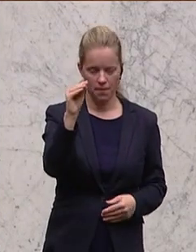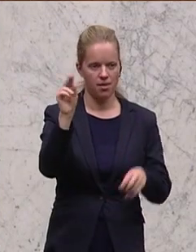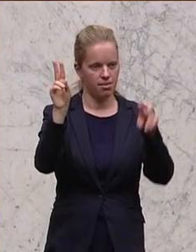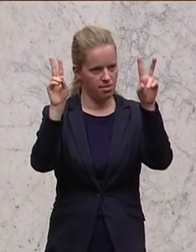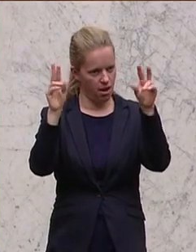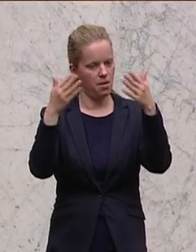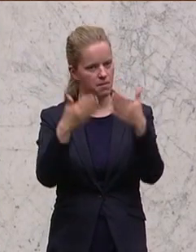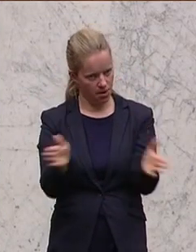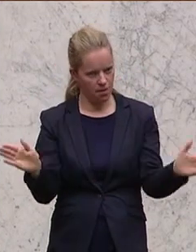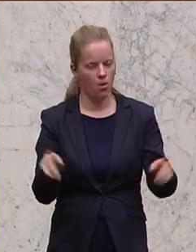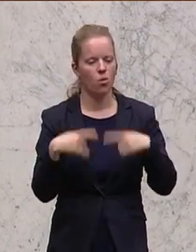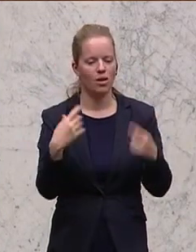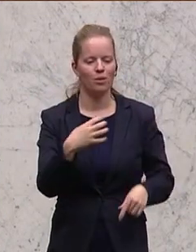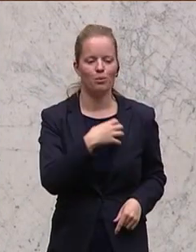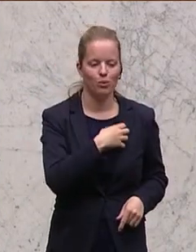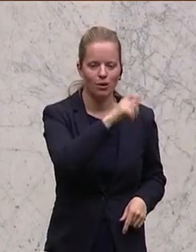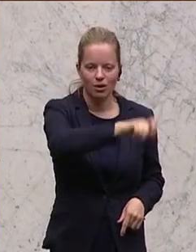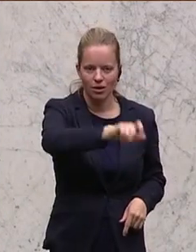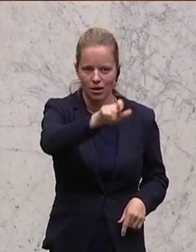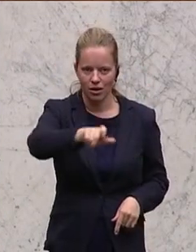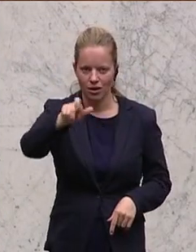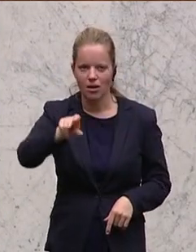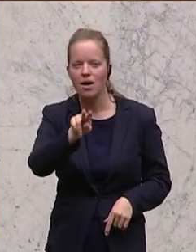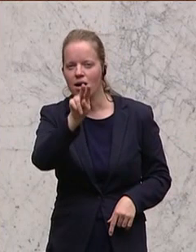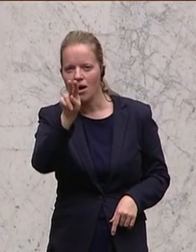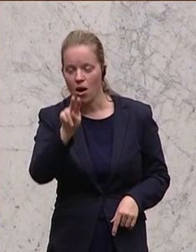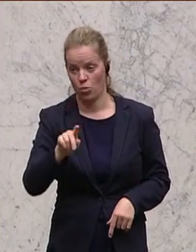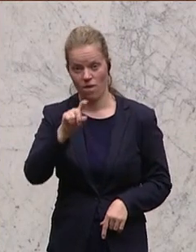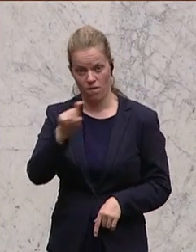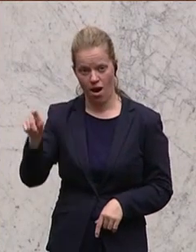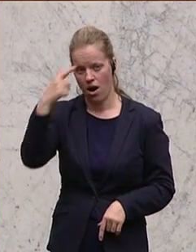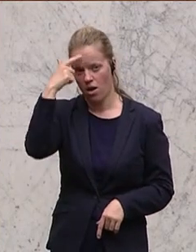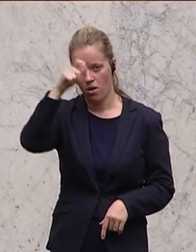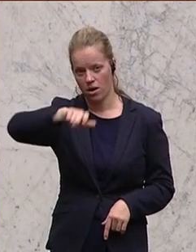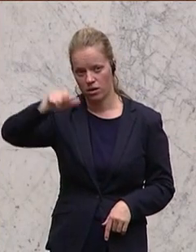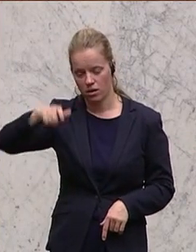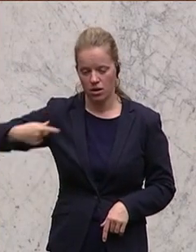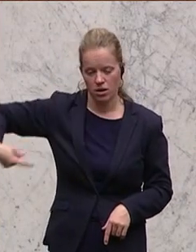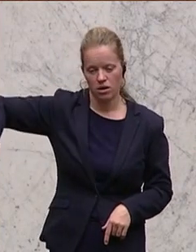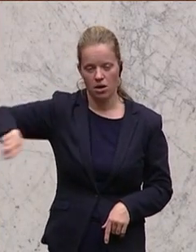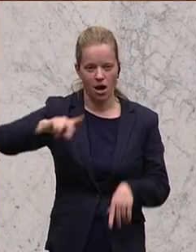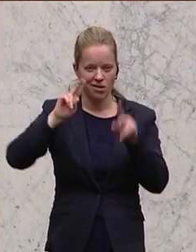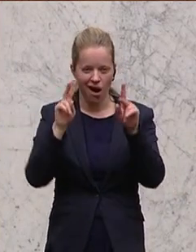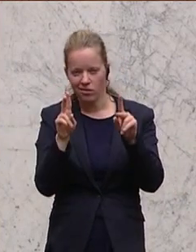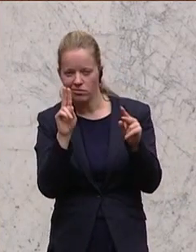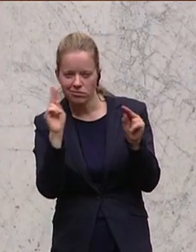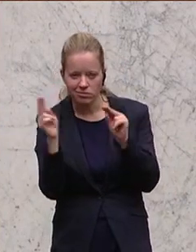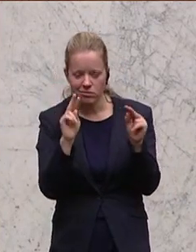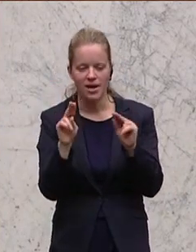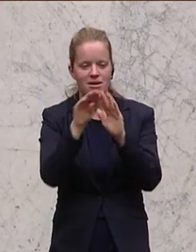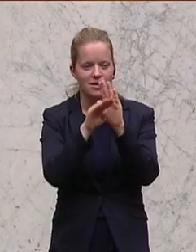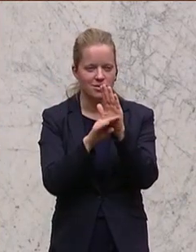Bürgern und Fachleuten ein Gesetzesvorhaben entwickelt.